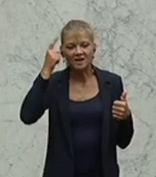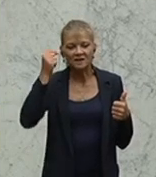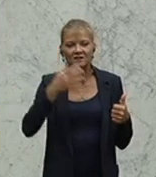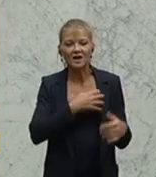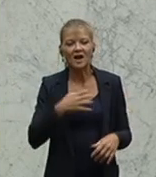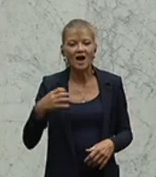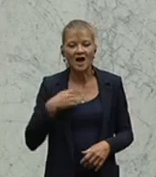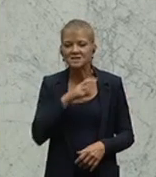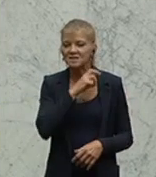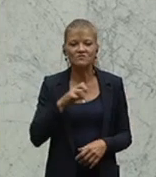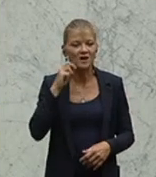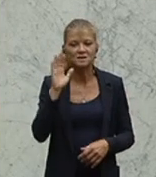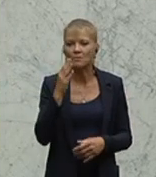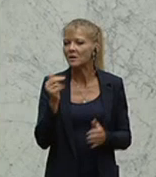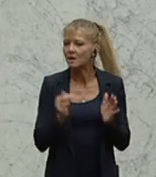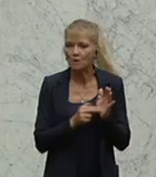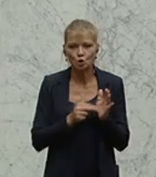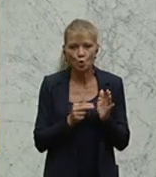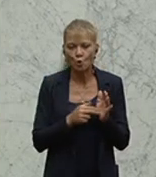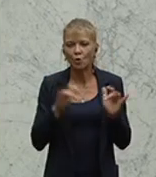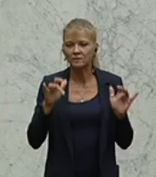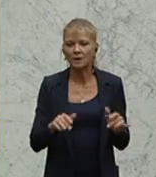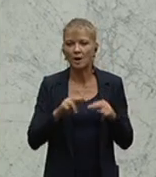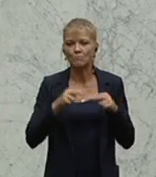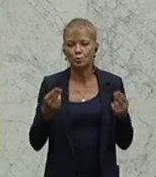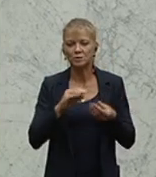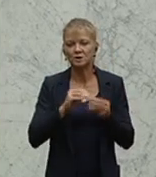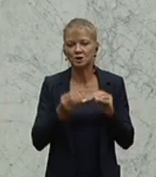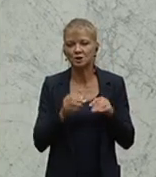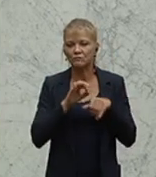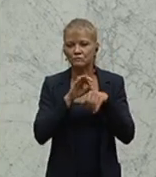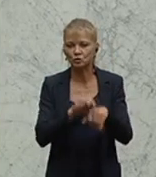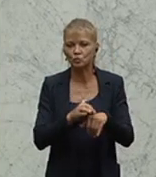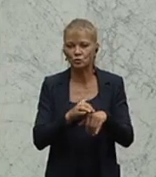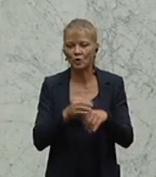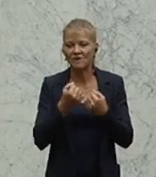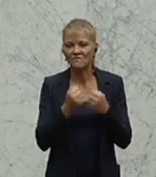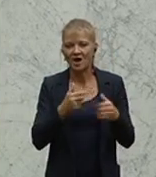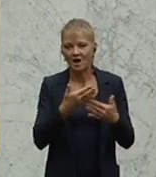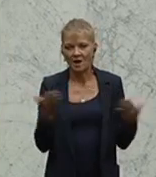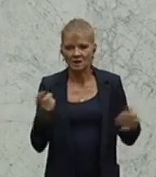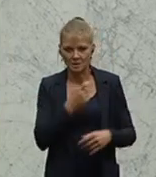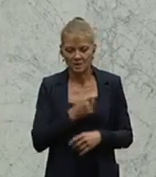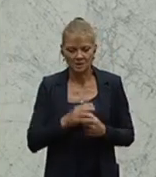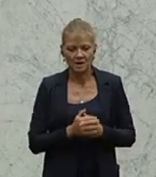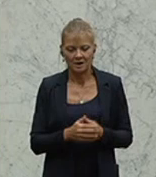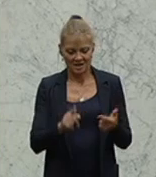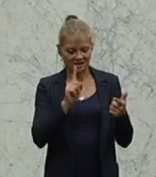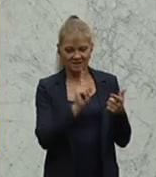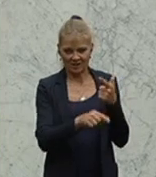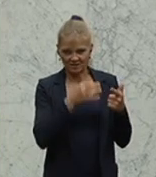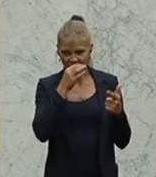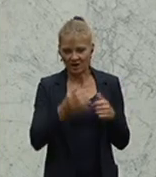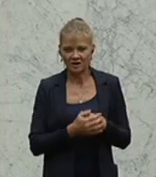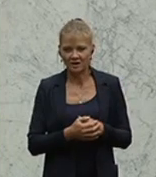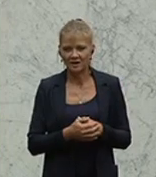Bundesgeschäftsführer der Freiheitlichen Partei? Die zweite Frage lautet, wer hat die 20 Prozent vom